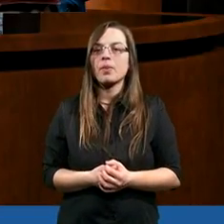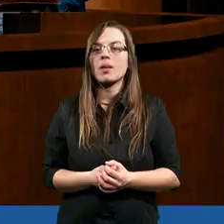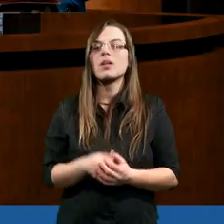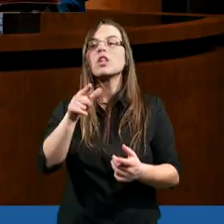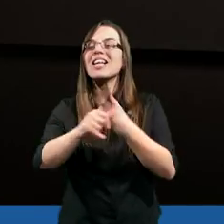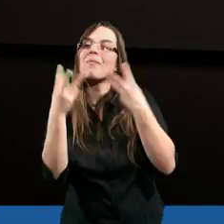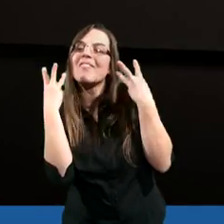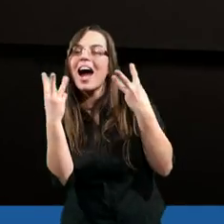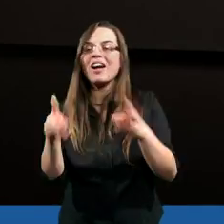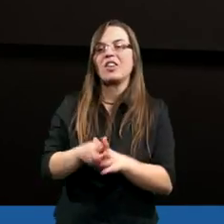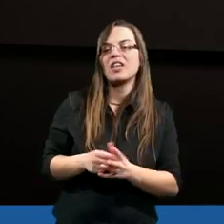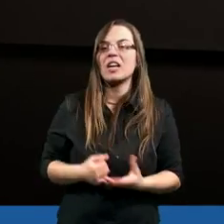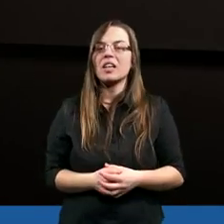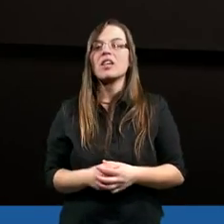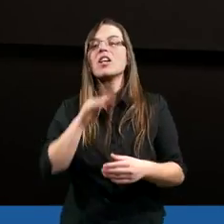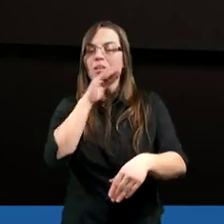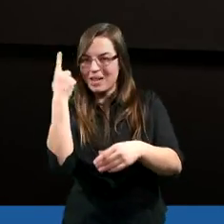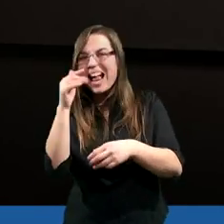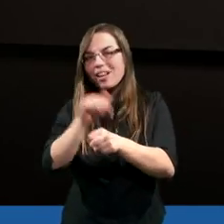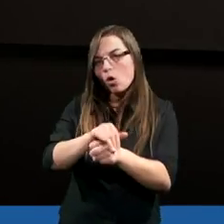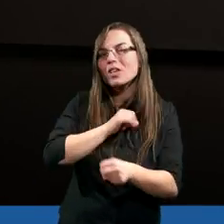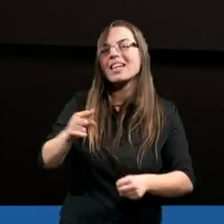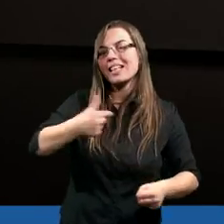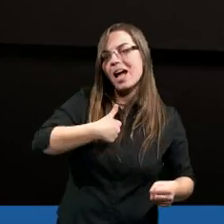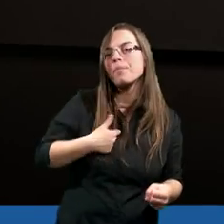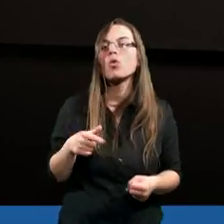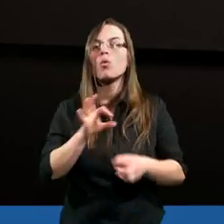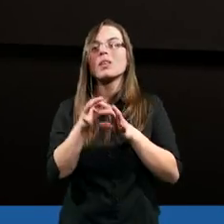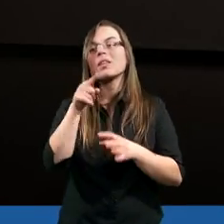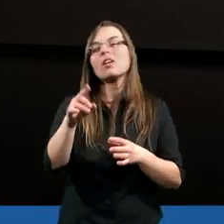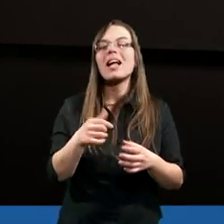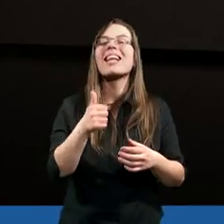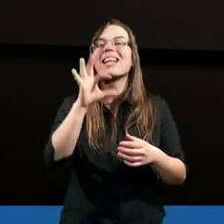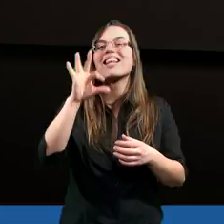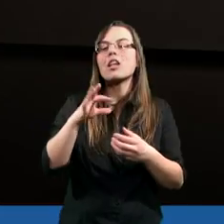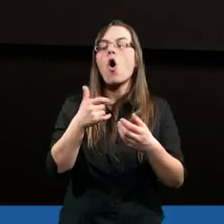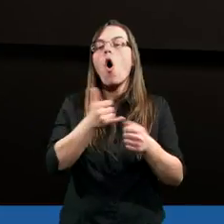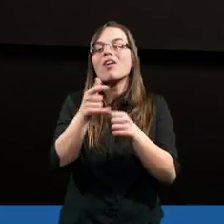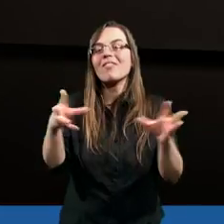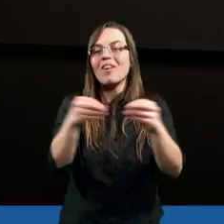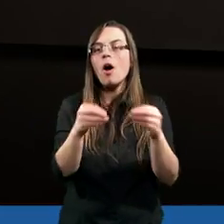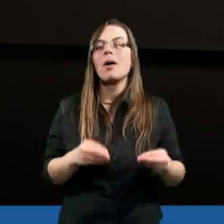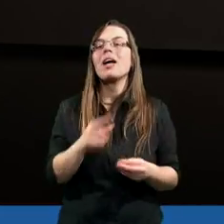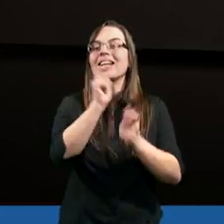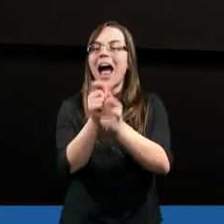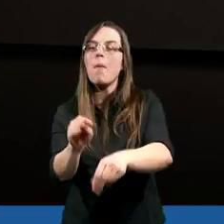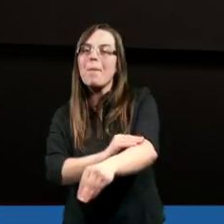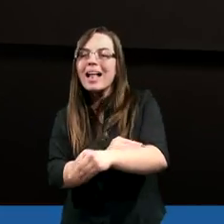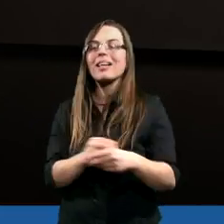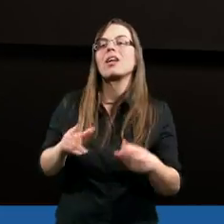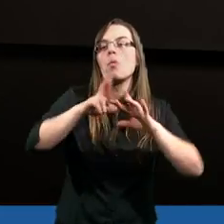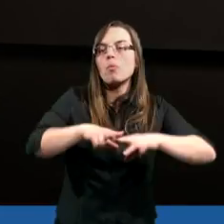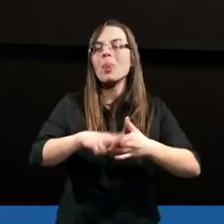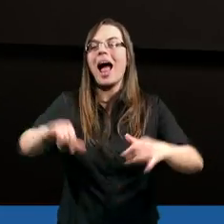Myślę, że tym, co ważne jest jeszcze, myślę, że zgodzicie się ze mną w przypadku budowli to jest spoiwo, prawda? Bo same materiały